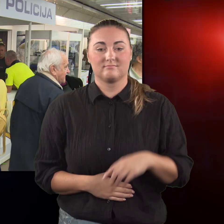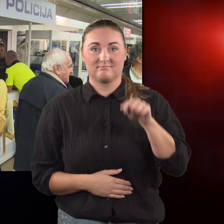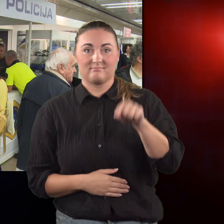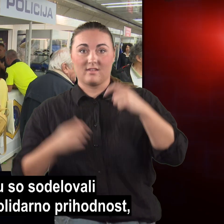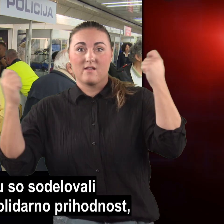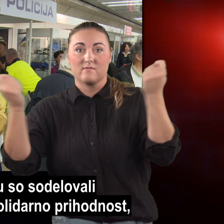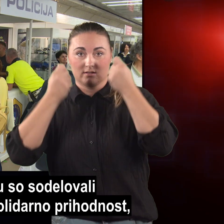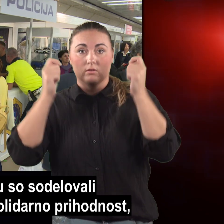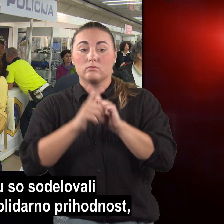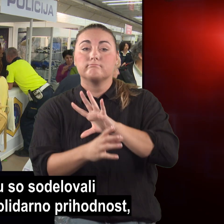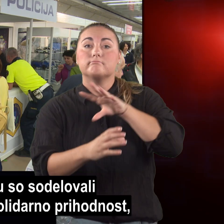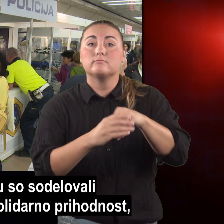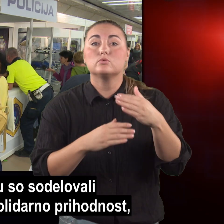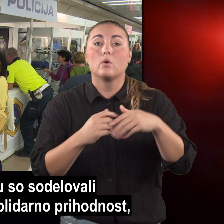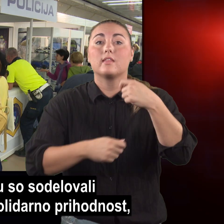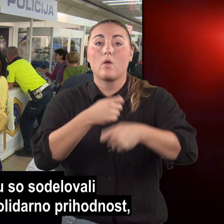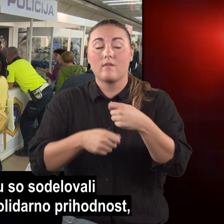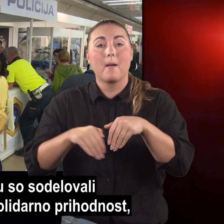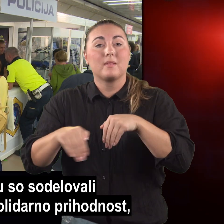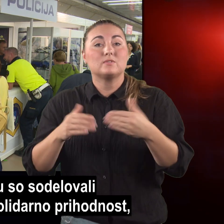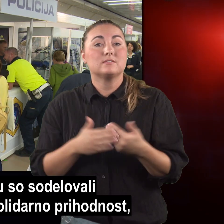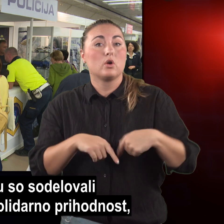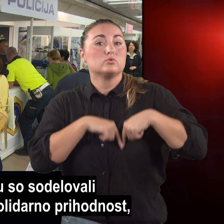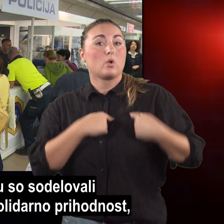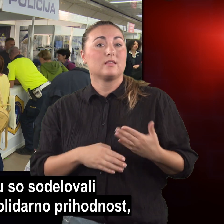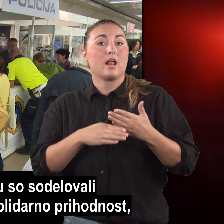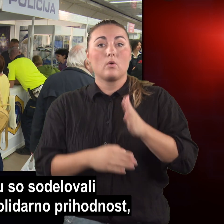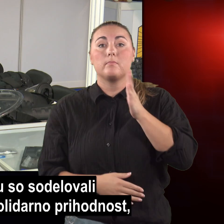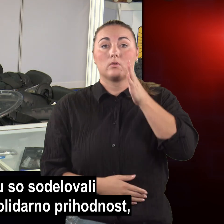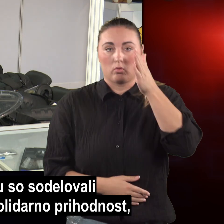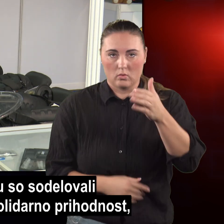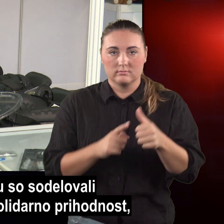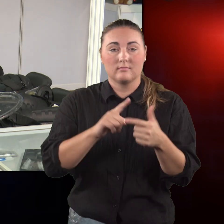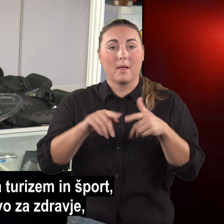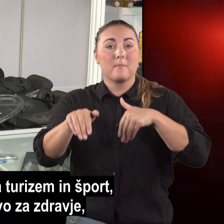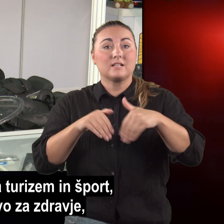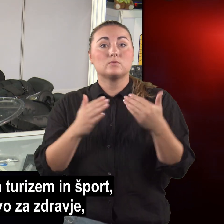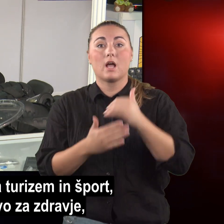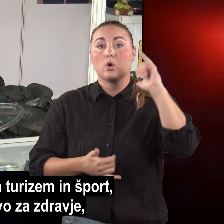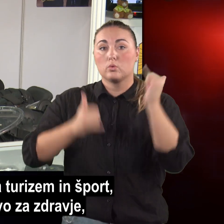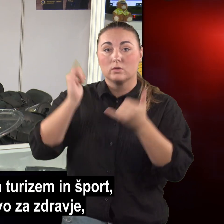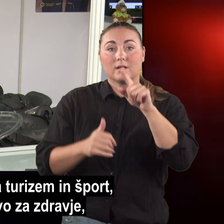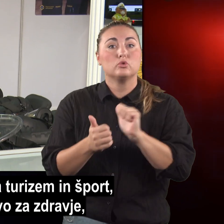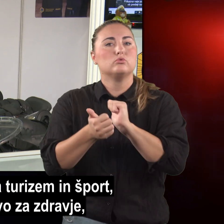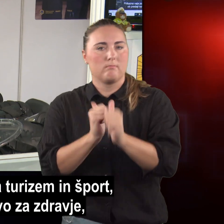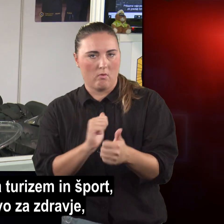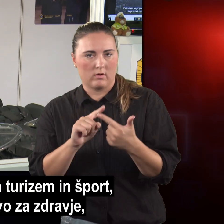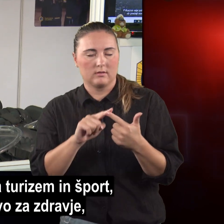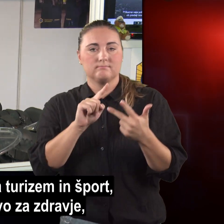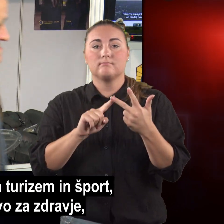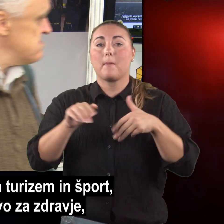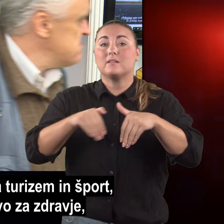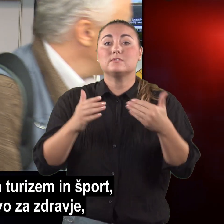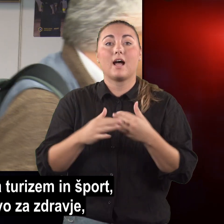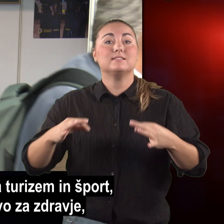Na festivalu so sodelovali Ministrstvo za solidarno prihodnost, Ministrstvo za turizem in